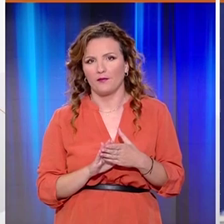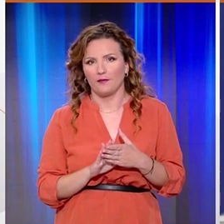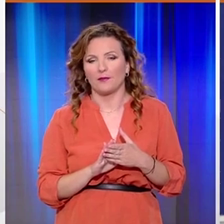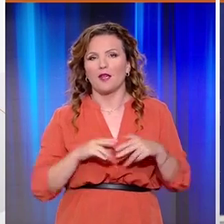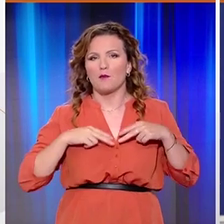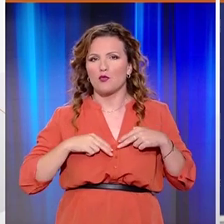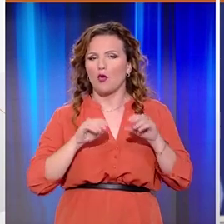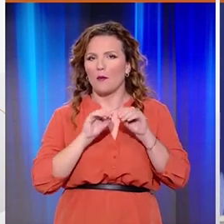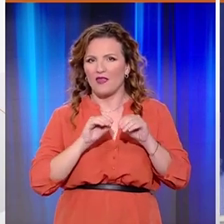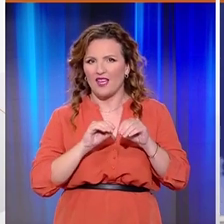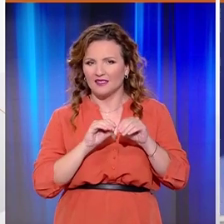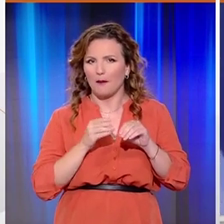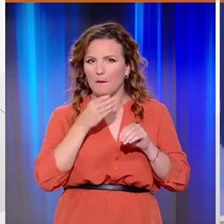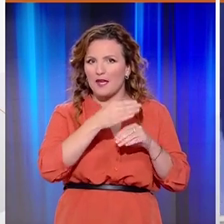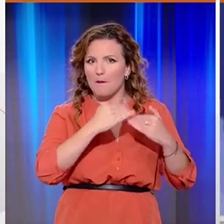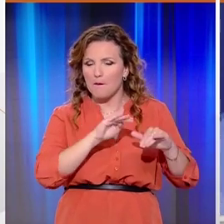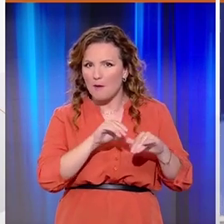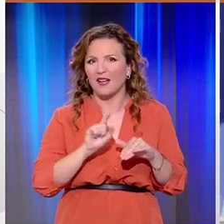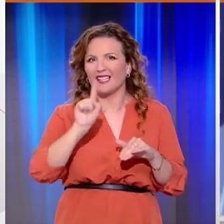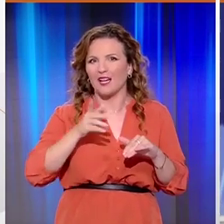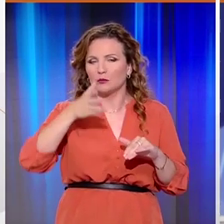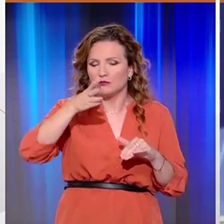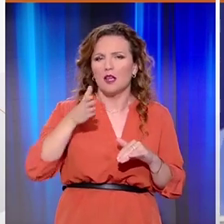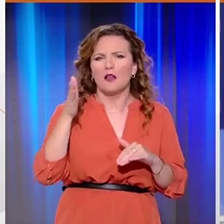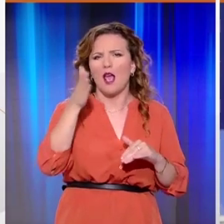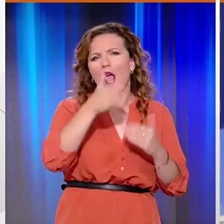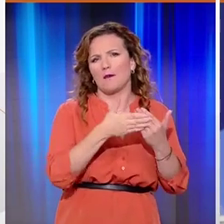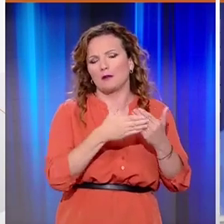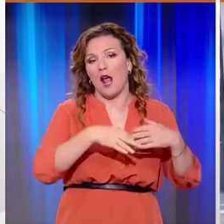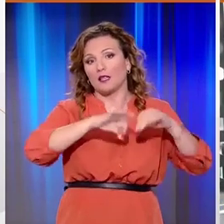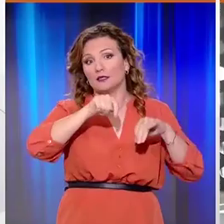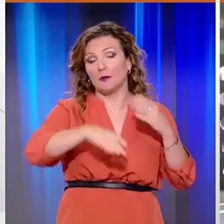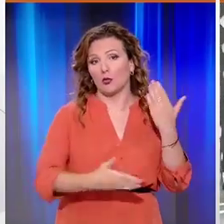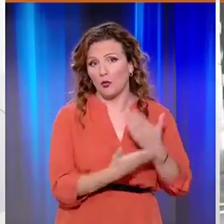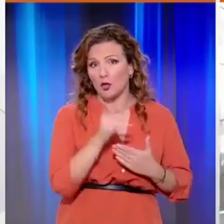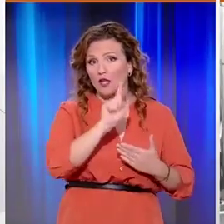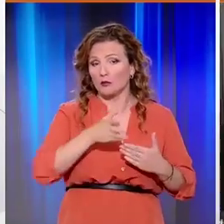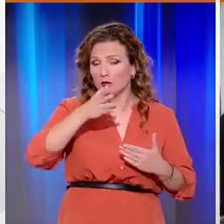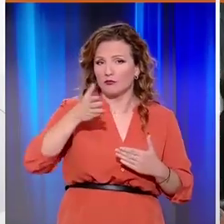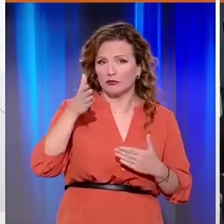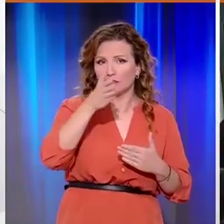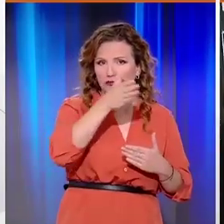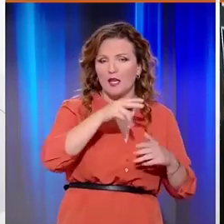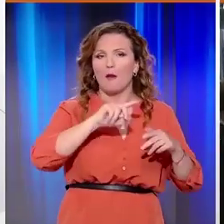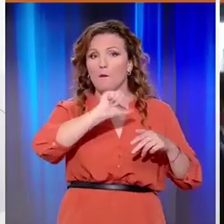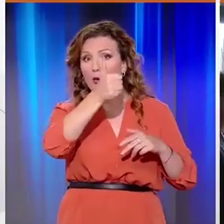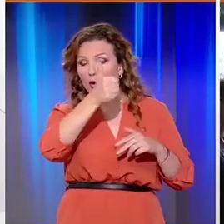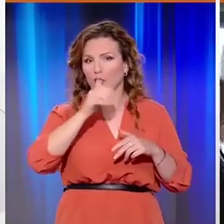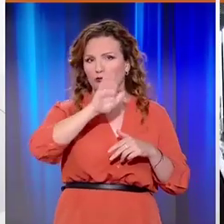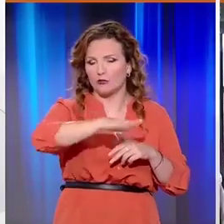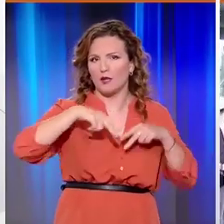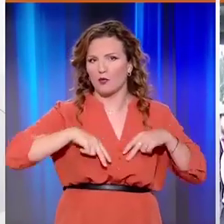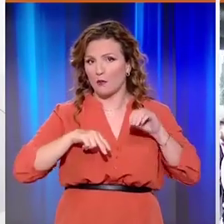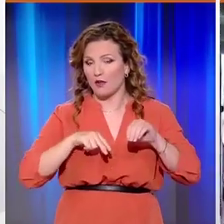Από το Υπουργείο Παιδείας ξεκίνησε σήμερα το πρωί τον κύκλο των επισκέψεων του στα Υπουργείο Πρωθυπουργός, Κυριάκος Μητσοτάκης, θέλοντας να δείξει τη